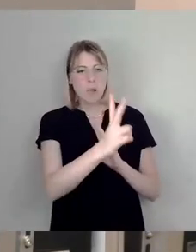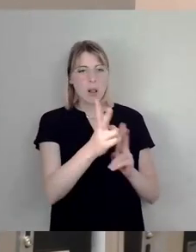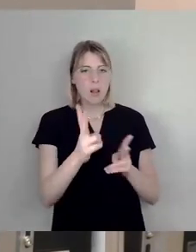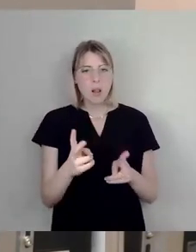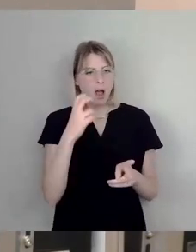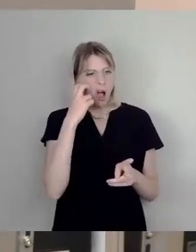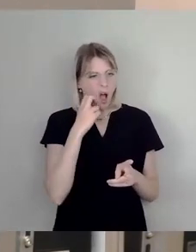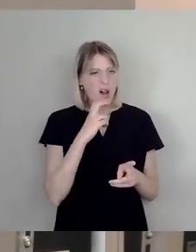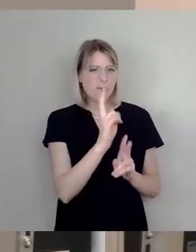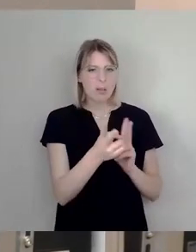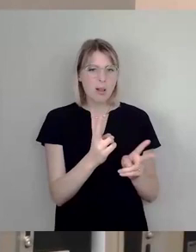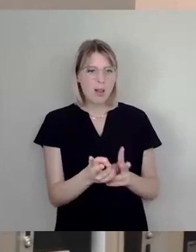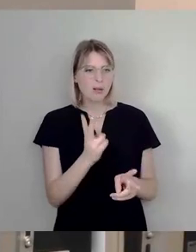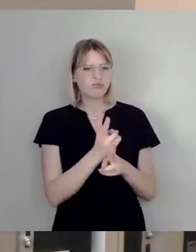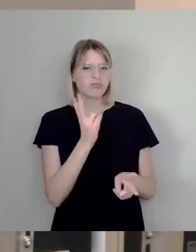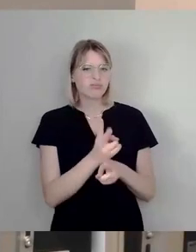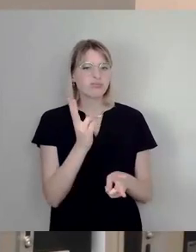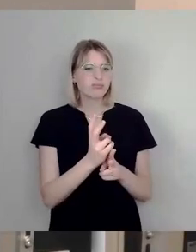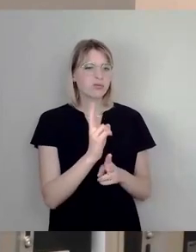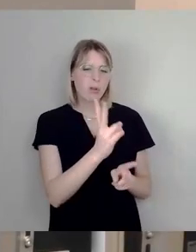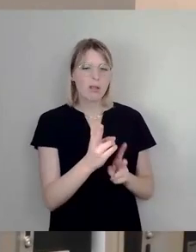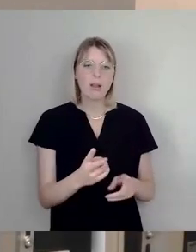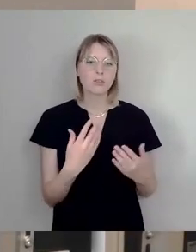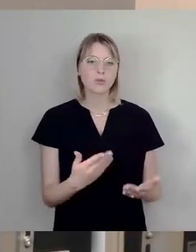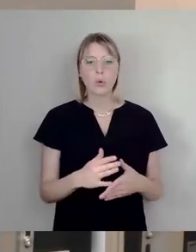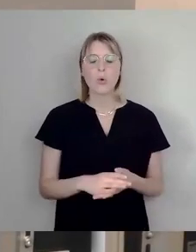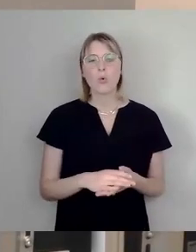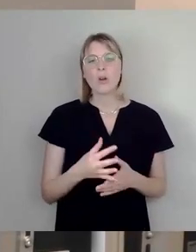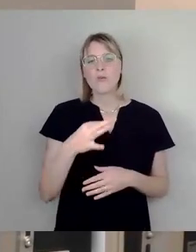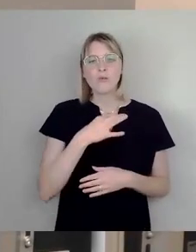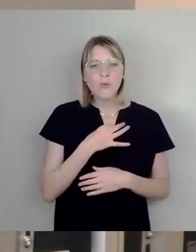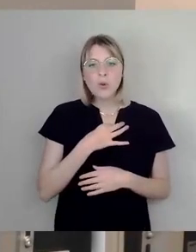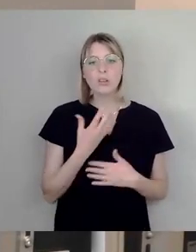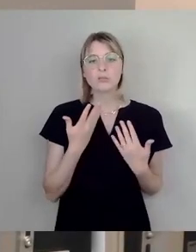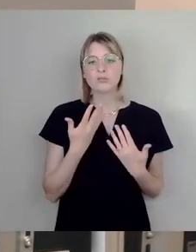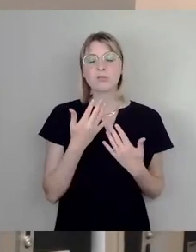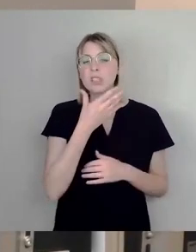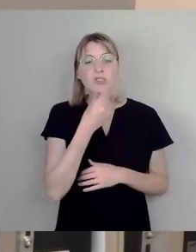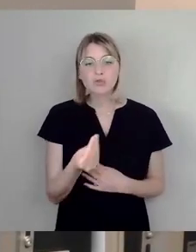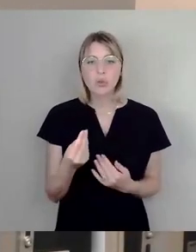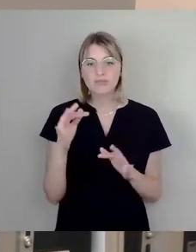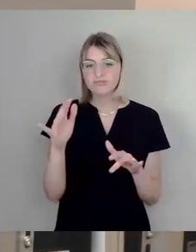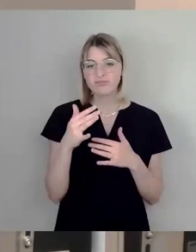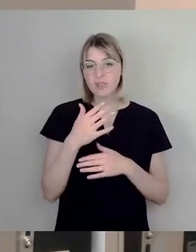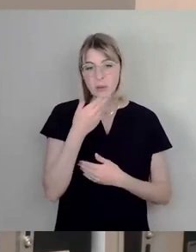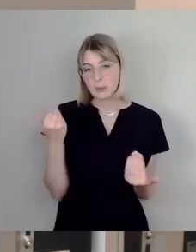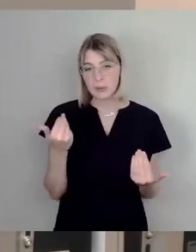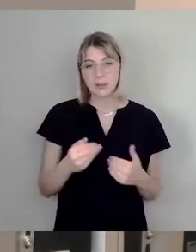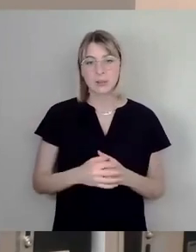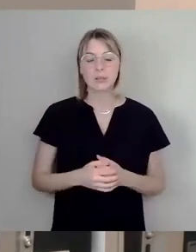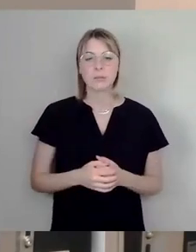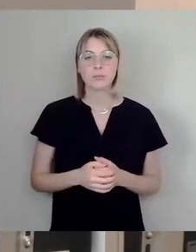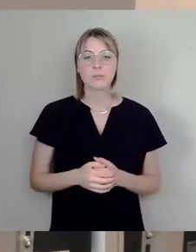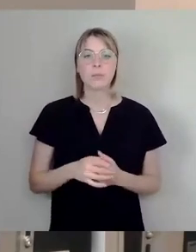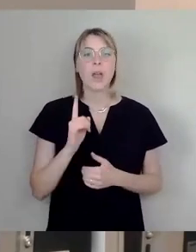Zwischenraum aus unserer Sicht auch wenig attraktiv macht. Das ist richtig, Herr Dr. Pounds. Aber ich glaube, das ist,